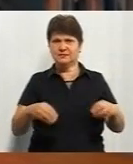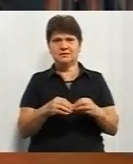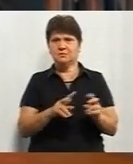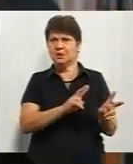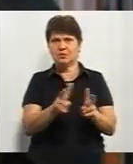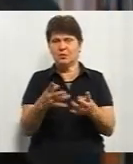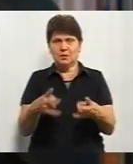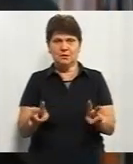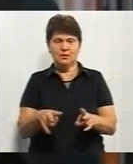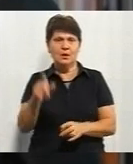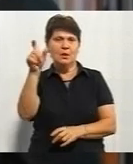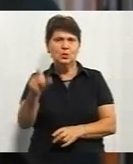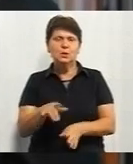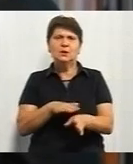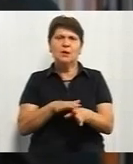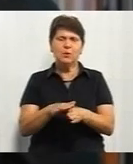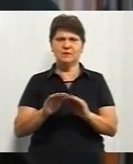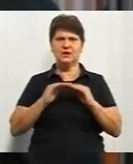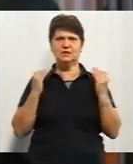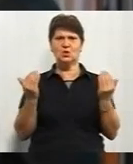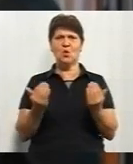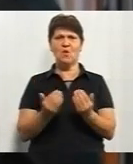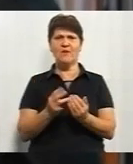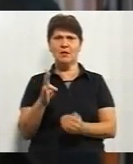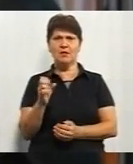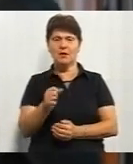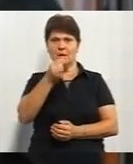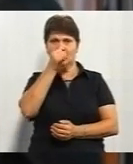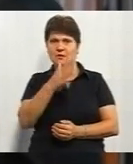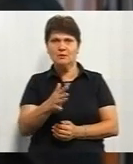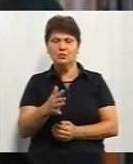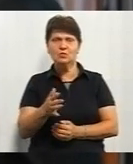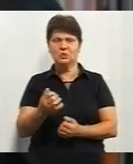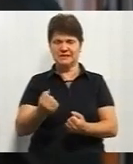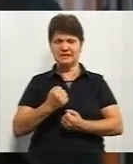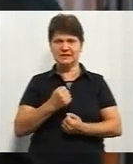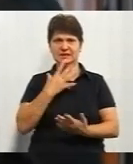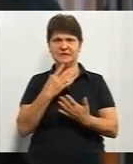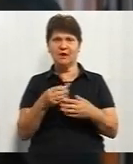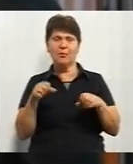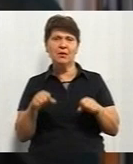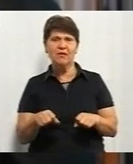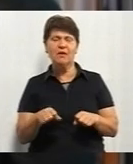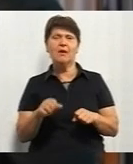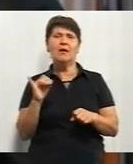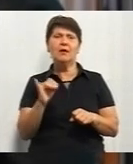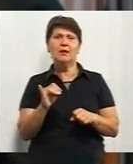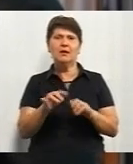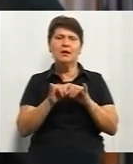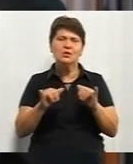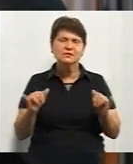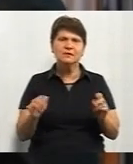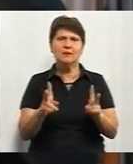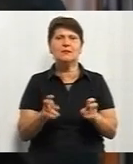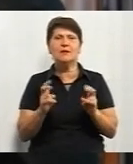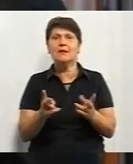нікому не потрібні. Людина повністю ізольована і не може не те, що захистити свої права, а навіть якось розвиватися